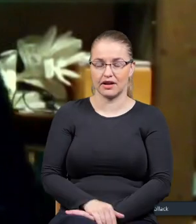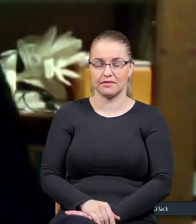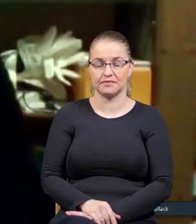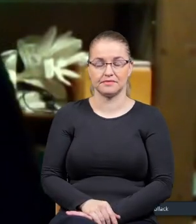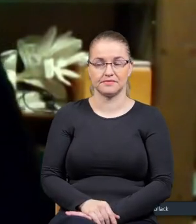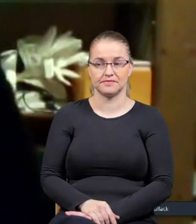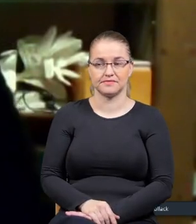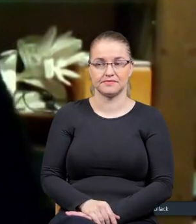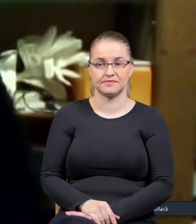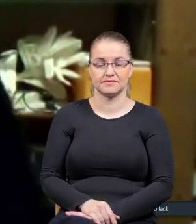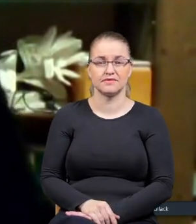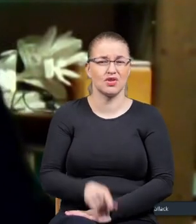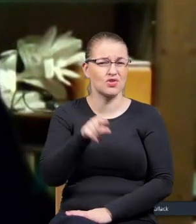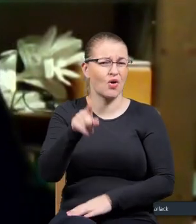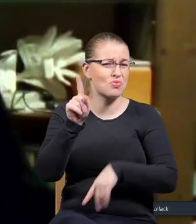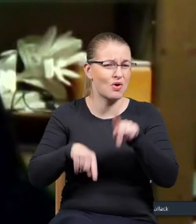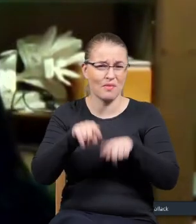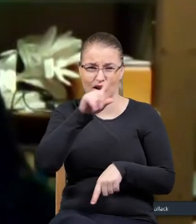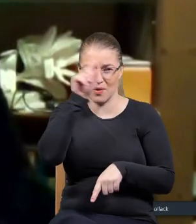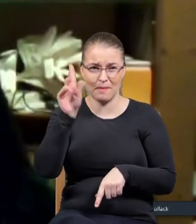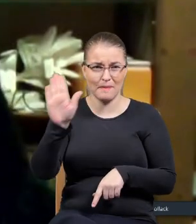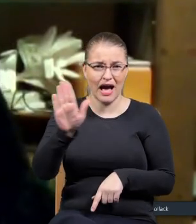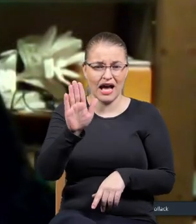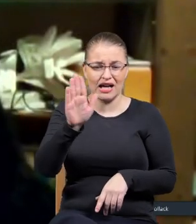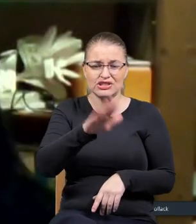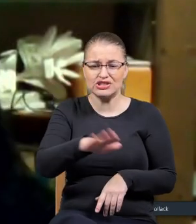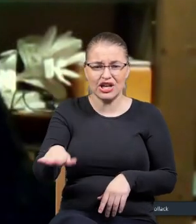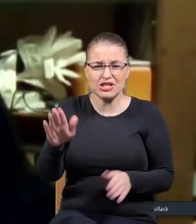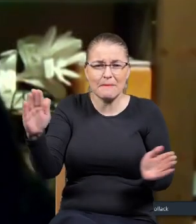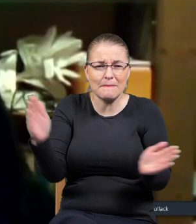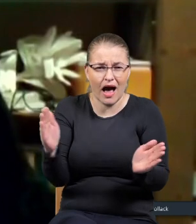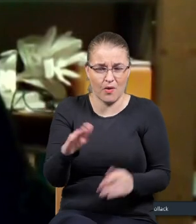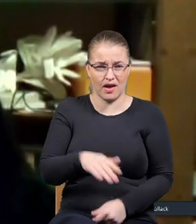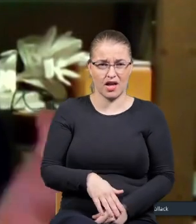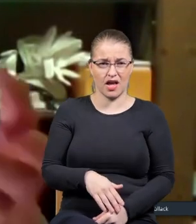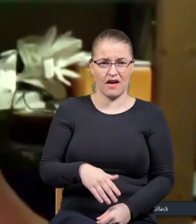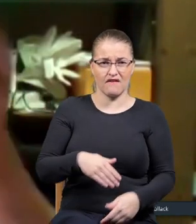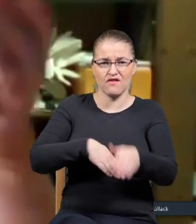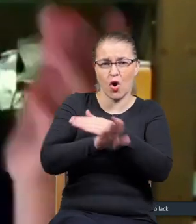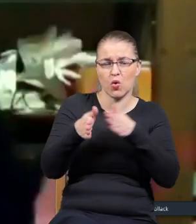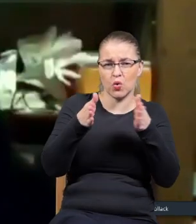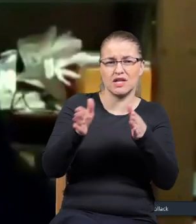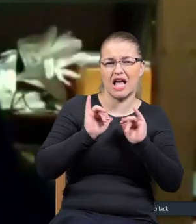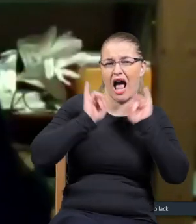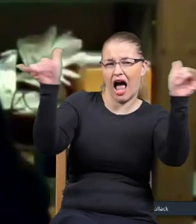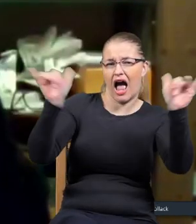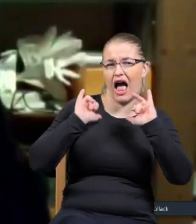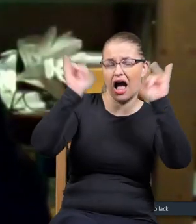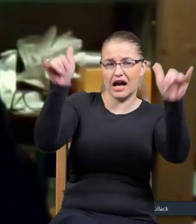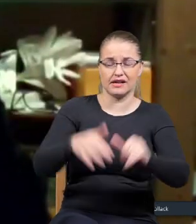prawda? I to są normalni ludzie z małymi dziećmi. Oni chodzą po ulicach i krzykną jakieś tam hasła,